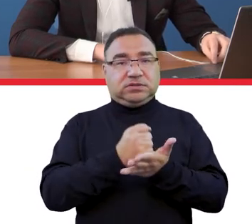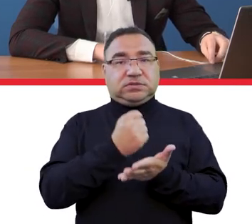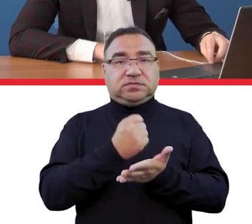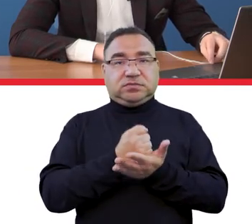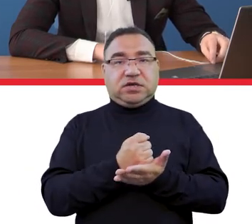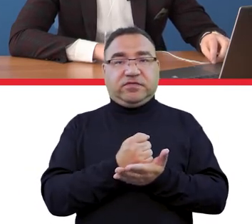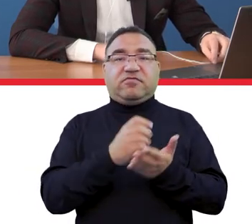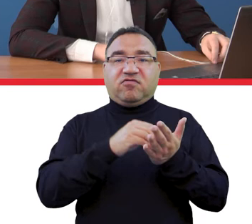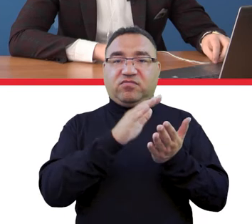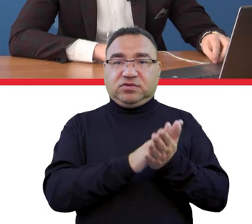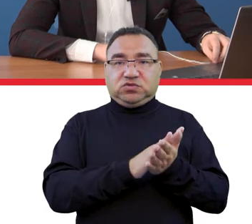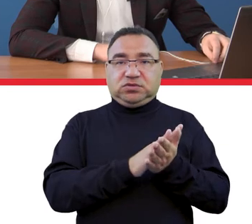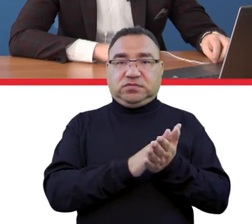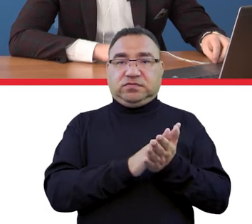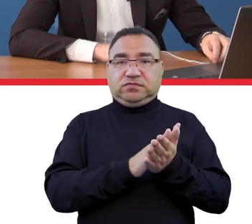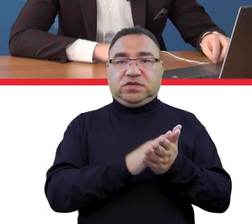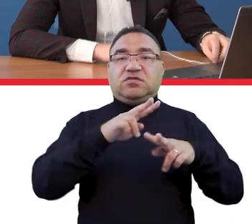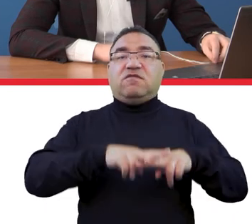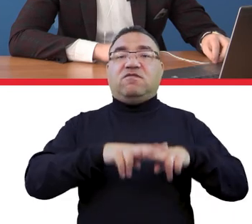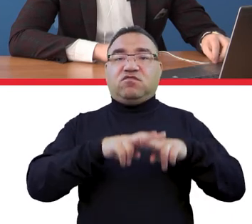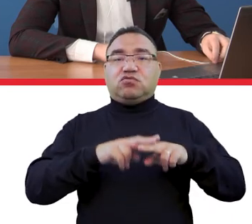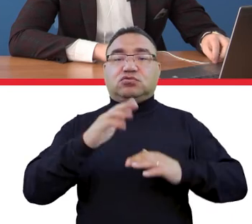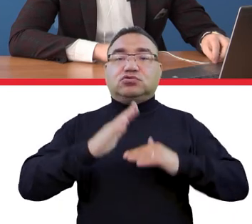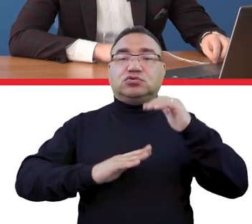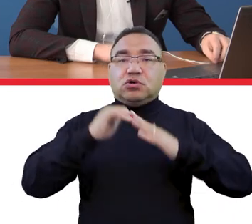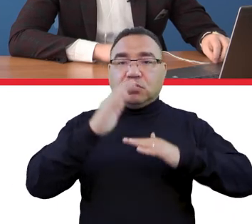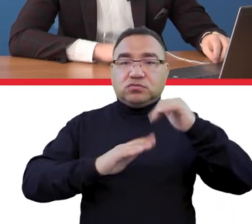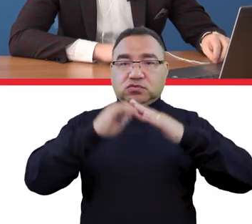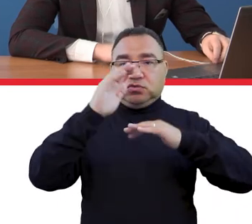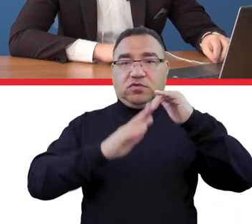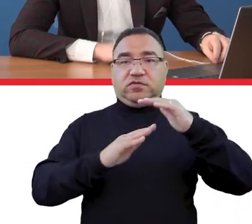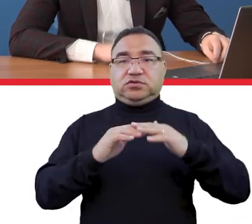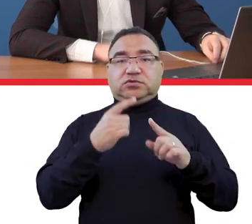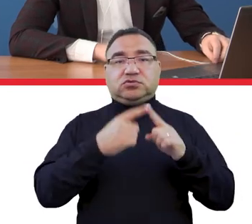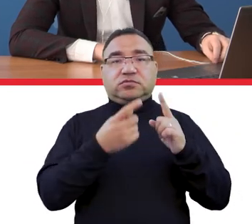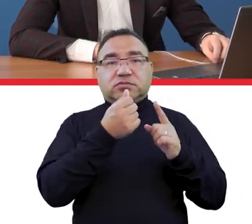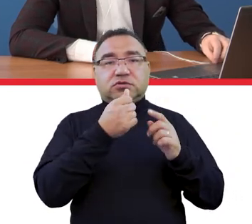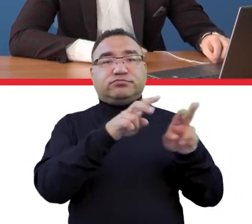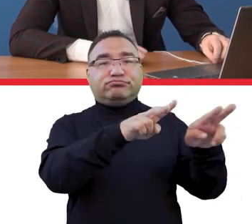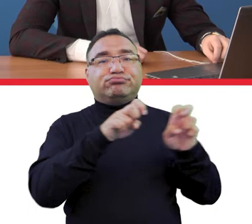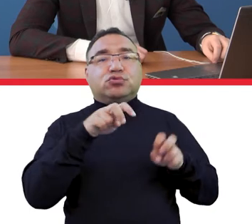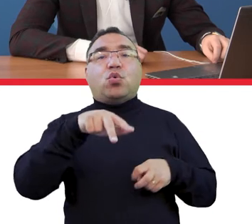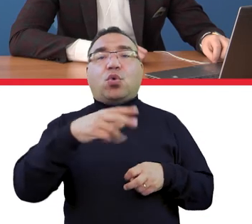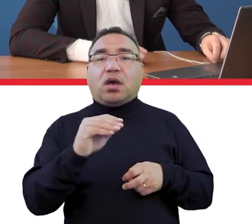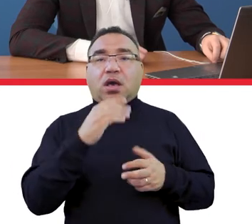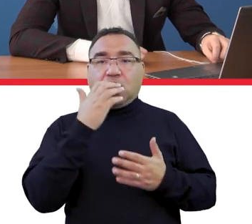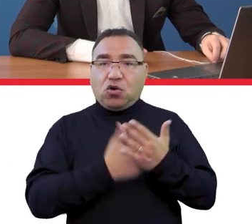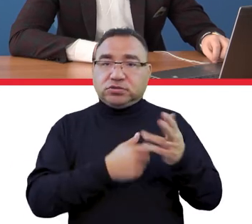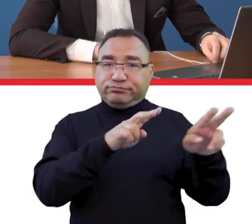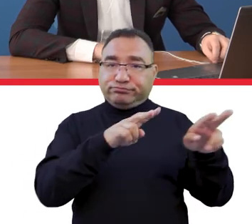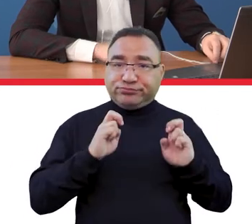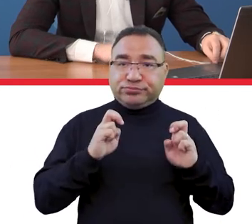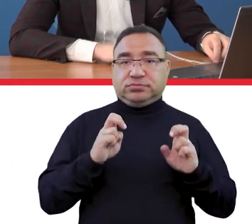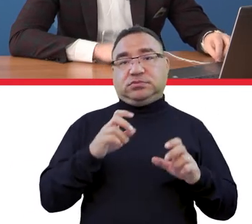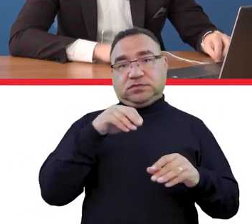wpisujemy w ten wielki fundusz odbudowy, żeby sięgnąć po te duże środki europejskie i żeby był